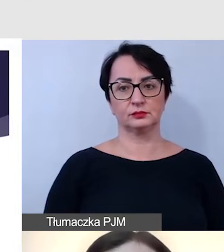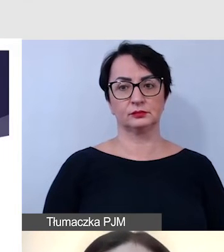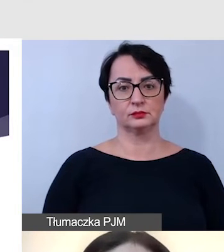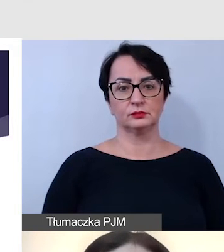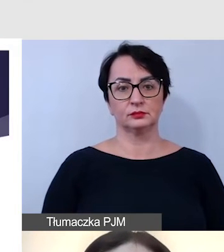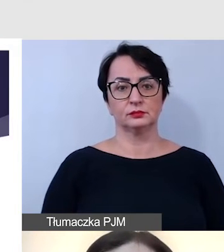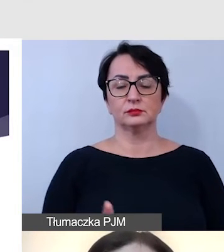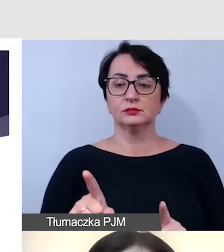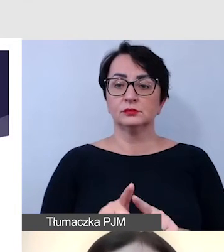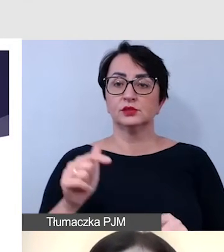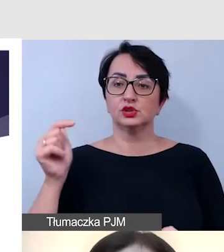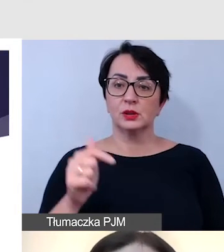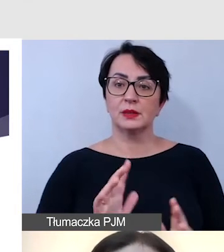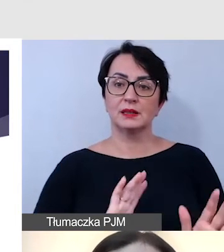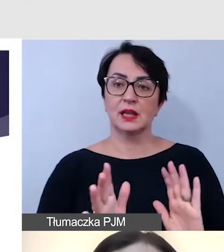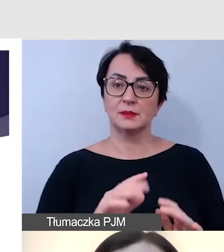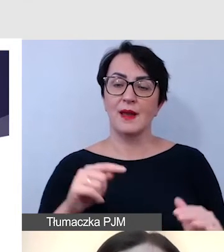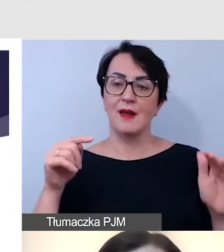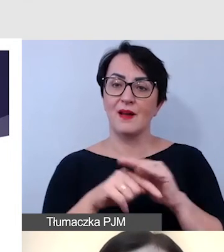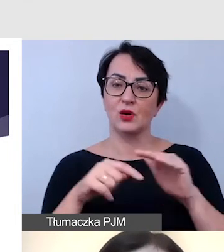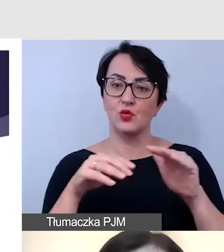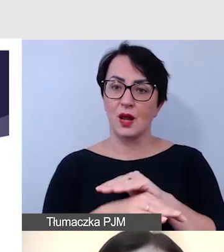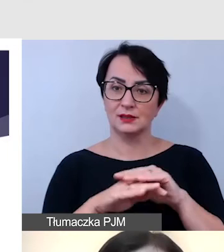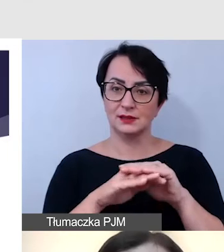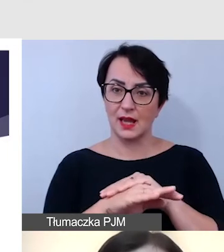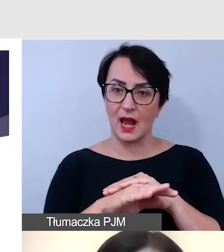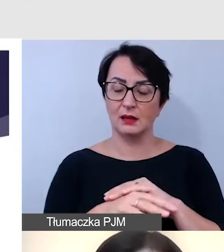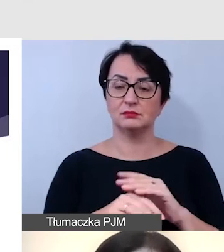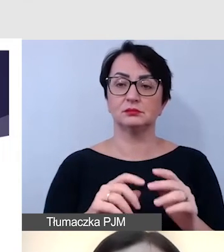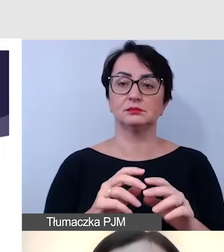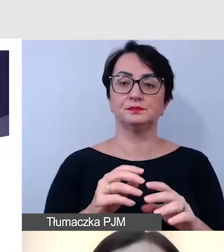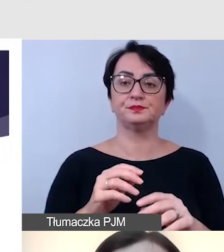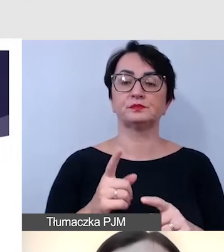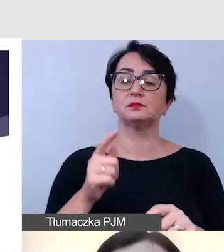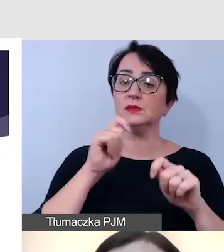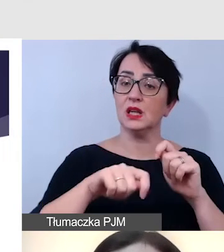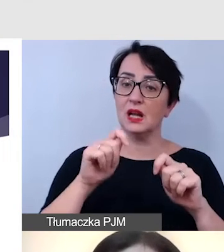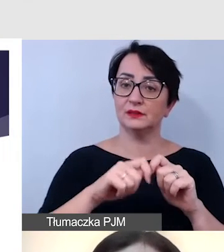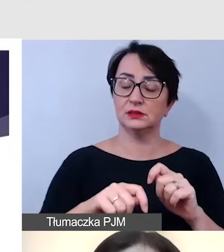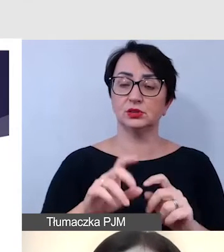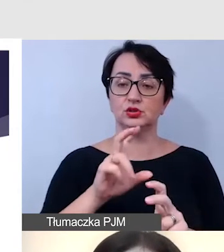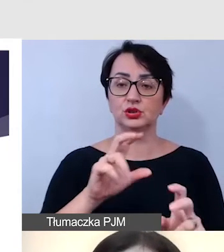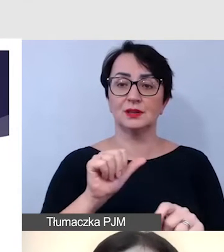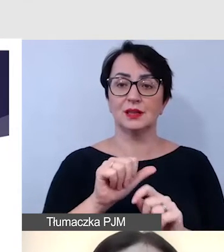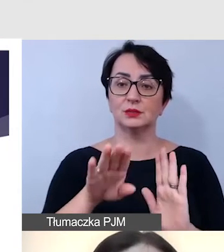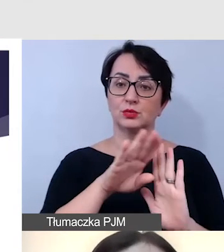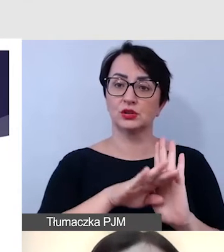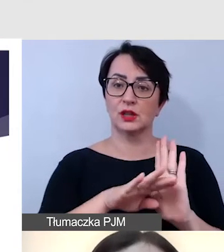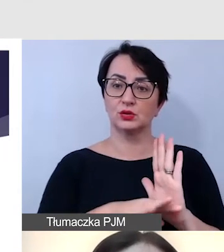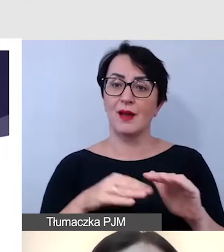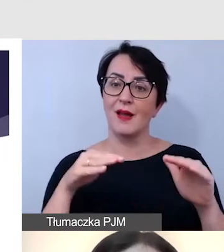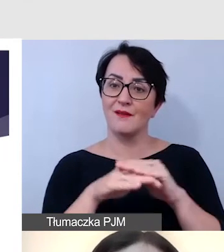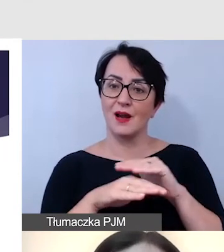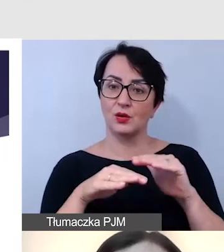Dbamy również o ewakuację w ramach dostępności architektonicznej, to znaczy sprawdzamy, czy mamy procedurę ewakuacji, czy w tej